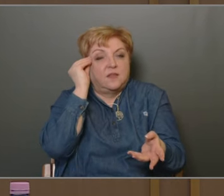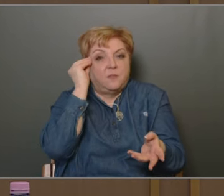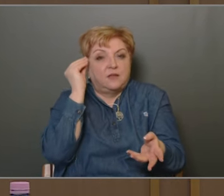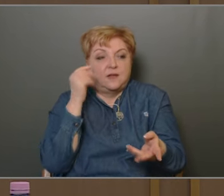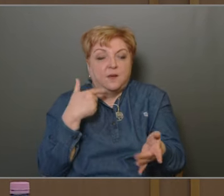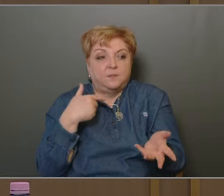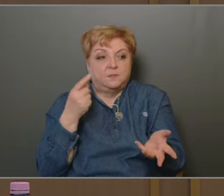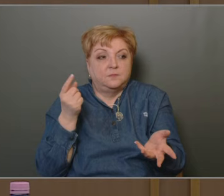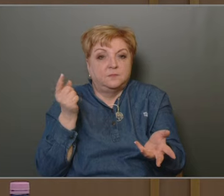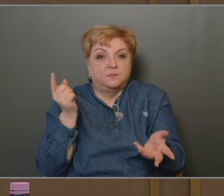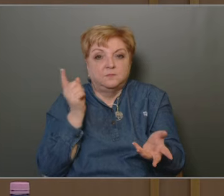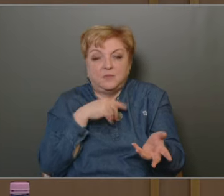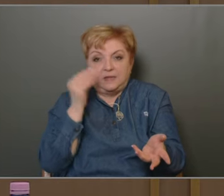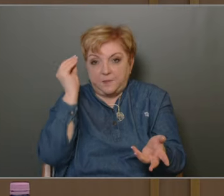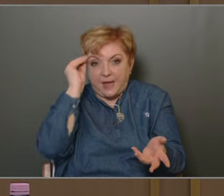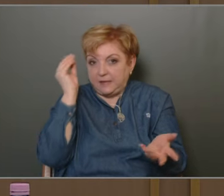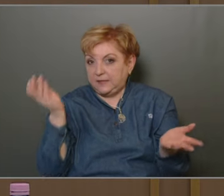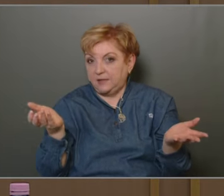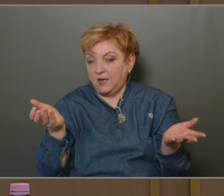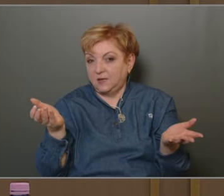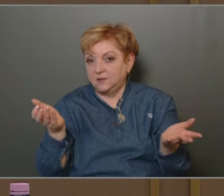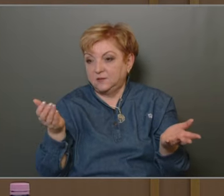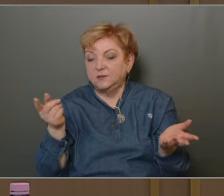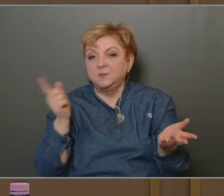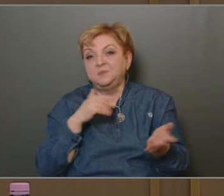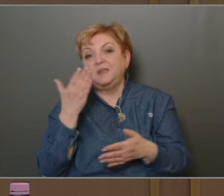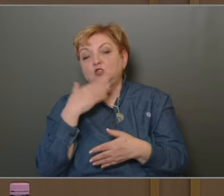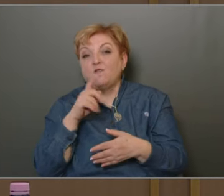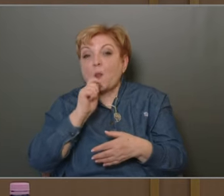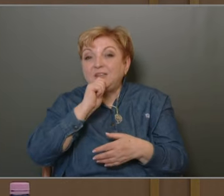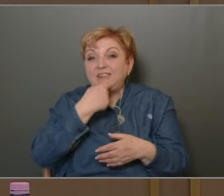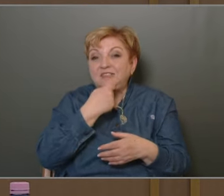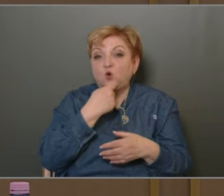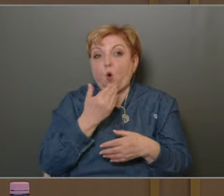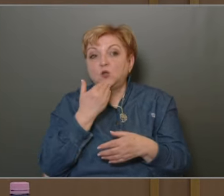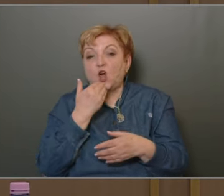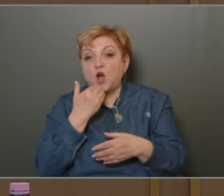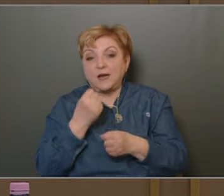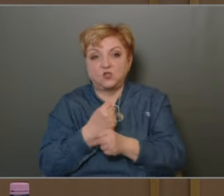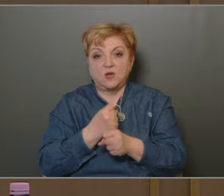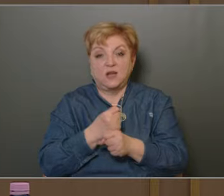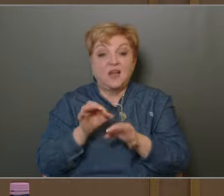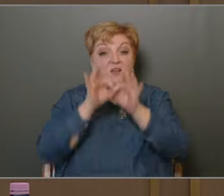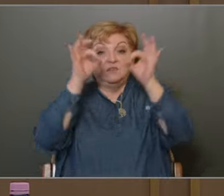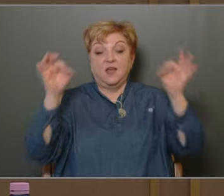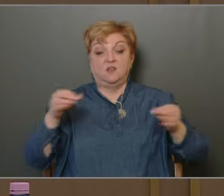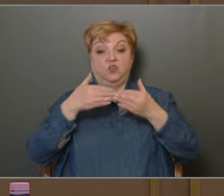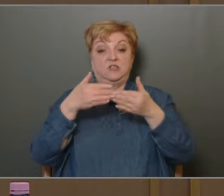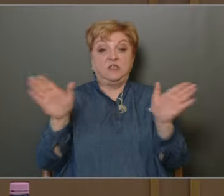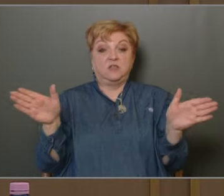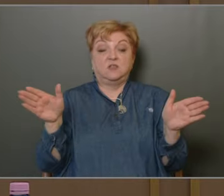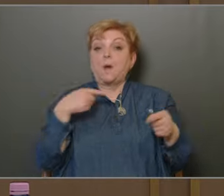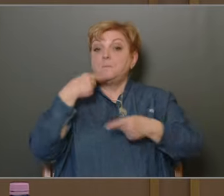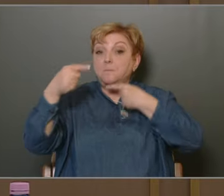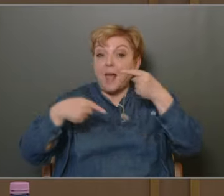hogy mit nem értenek, vagy hogy mi, mintha valami titkot akarnánk itt csinálni. Teljesen nyíltan